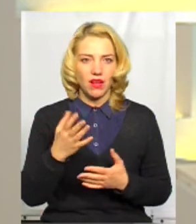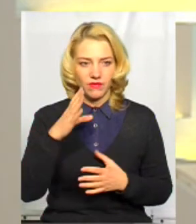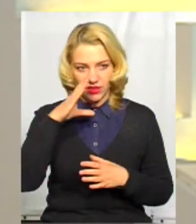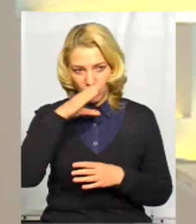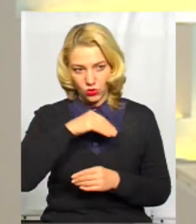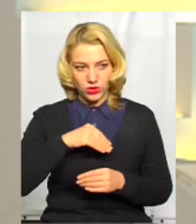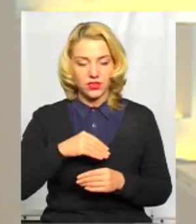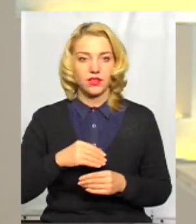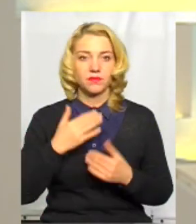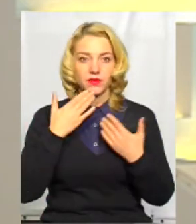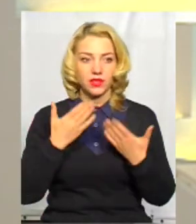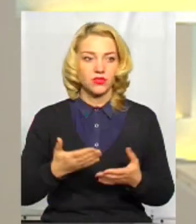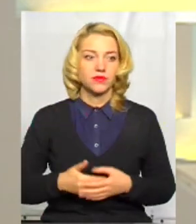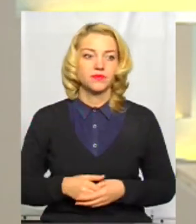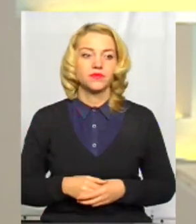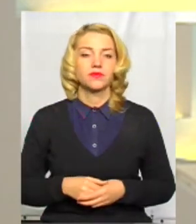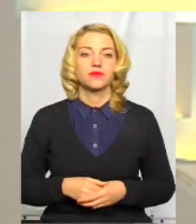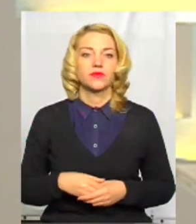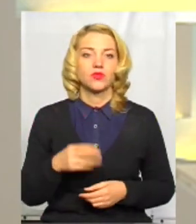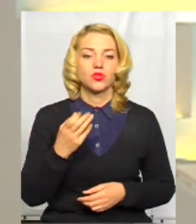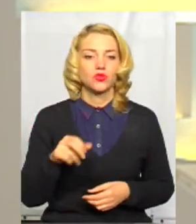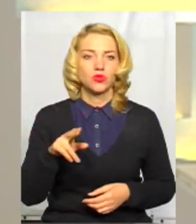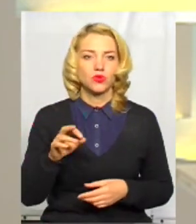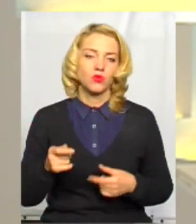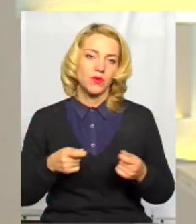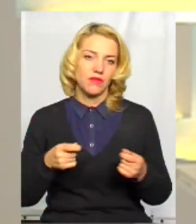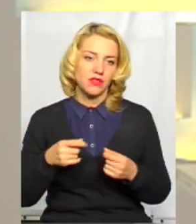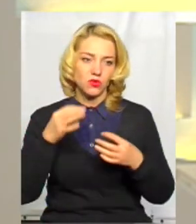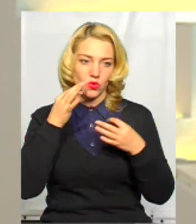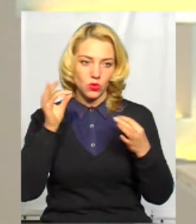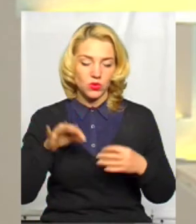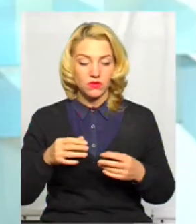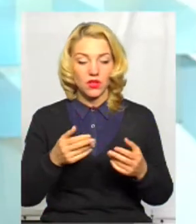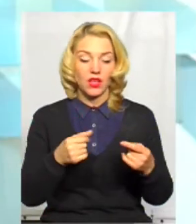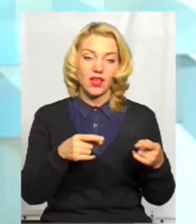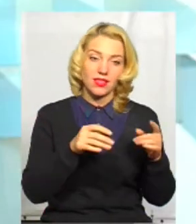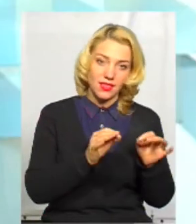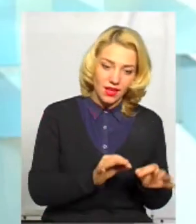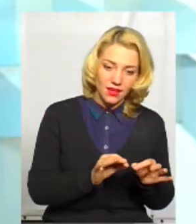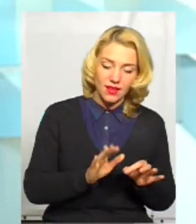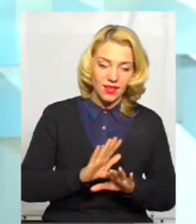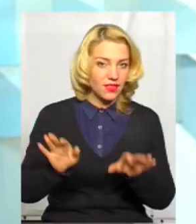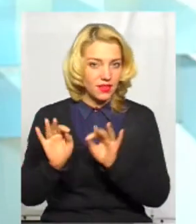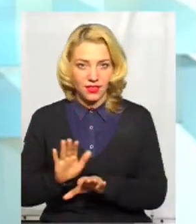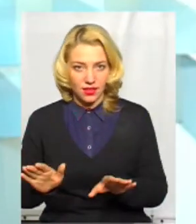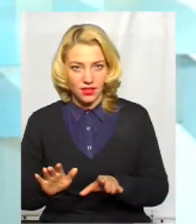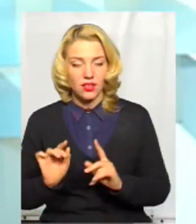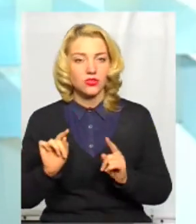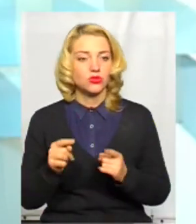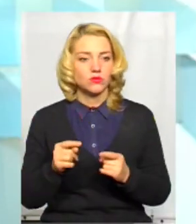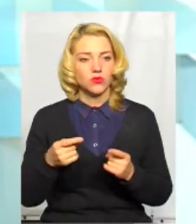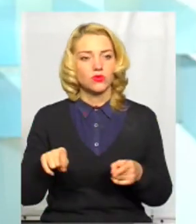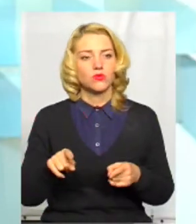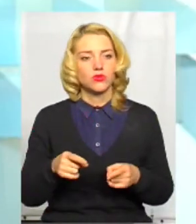вдалося цю посаду? Дивіться, щодо управлінського досвіду, це так і не так одночасно. Чому? Тому що ви